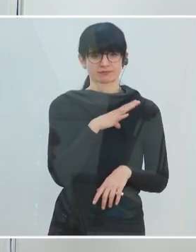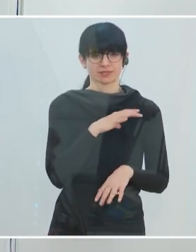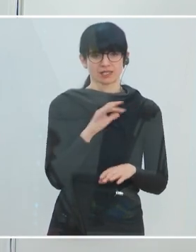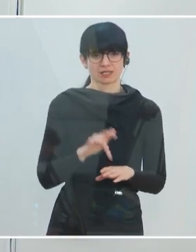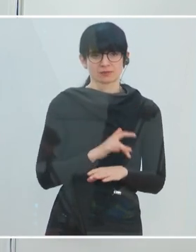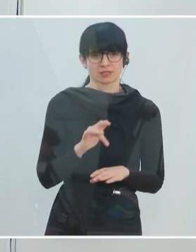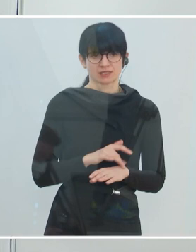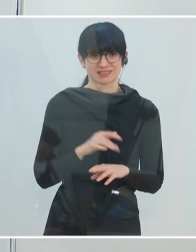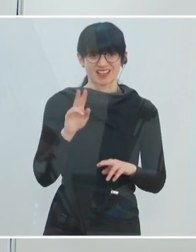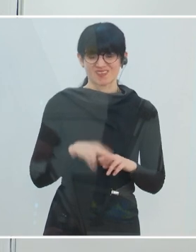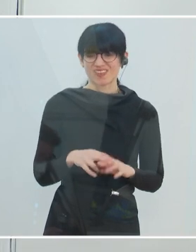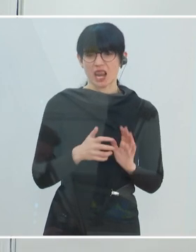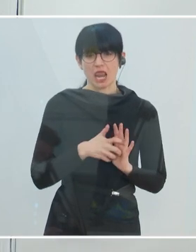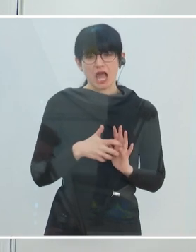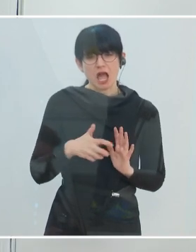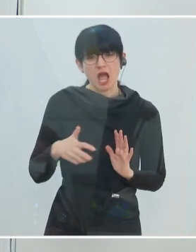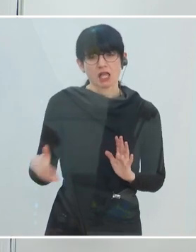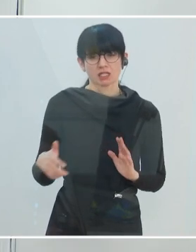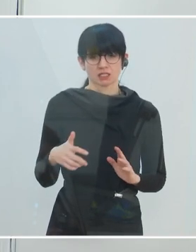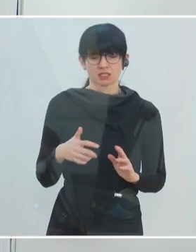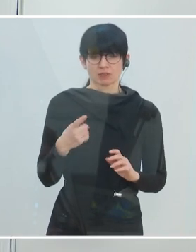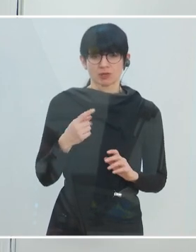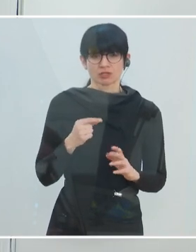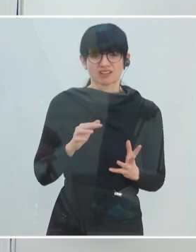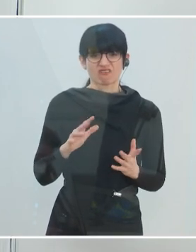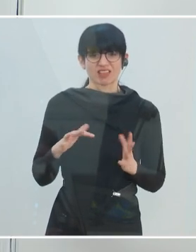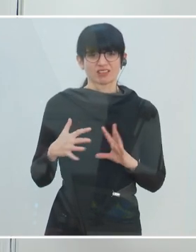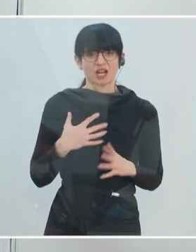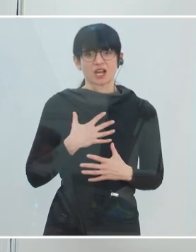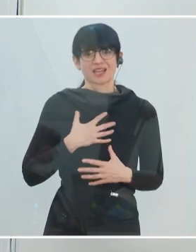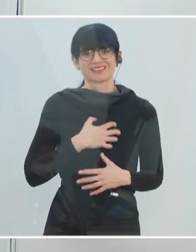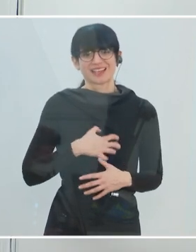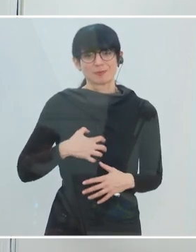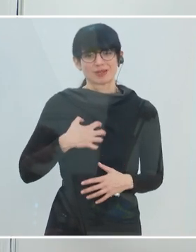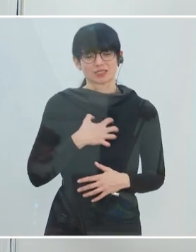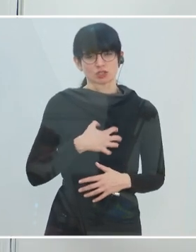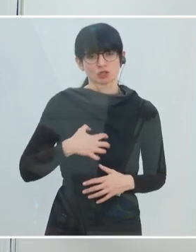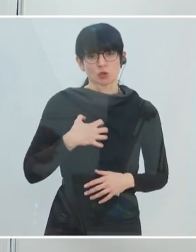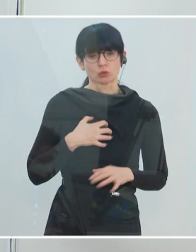Machtlosigkeit, wenn sie länger andauert, in Depressionen oder in Aggression münden kann.